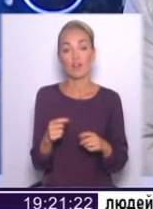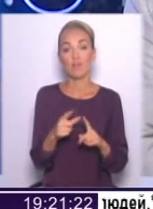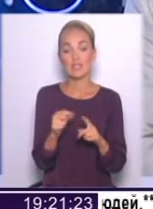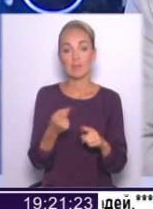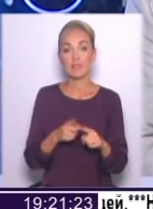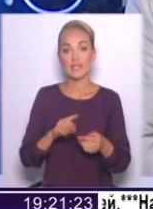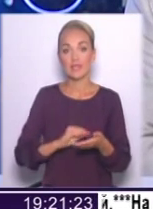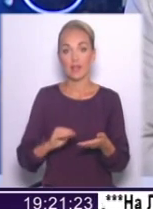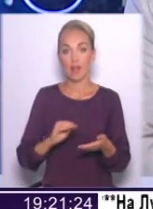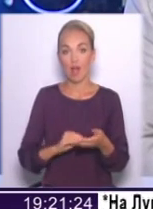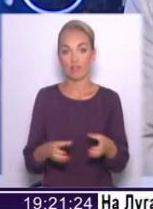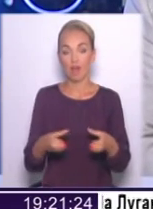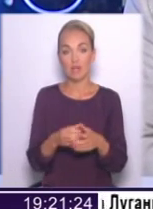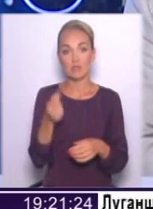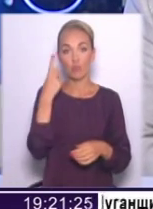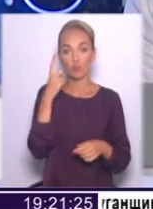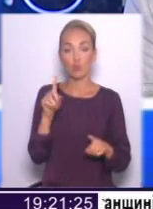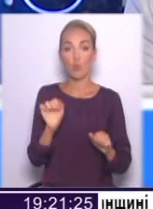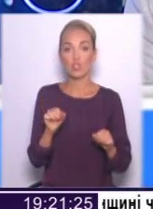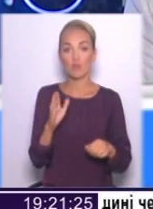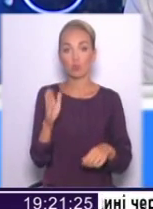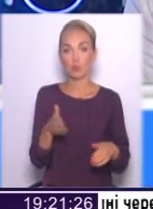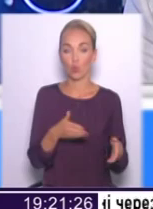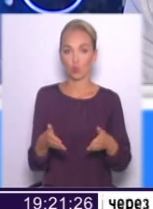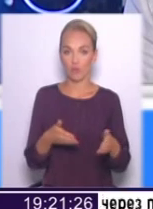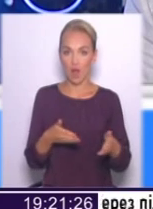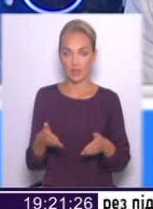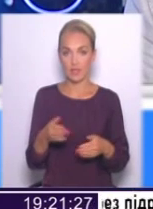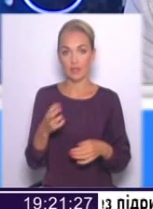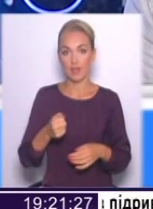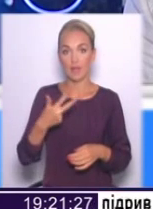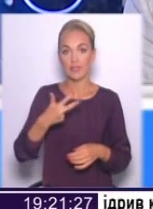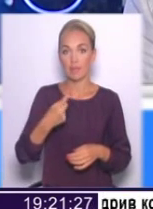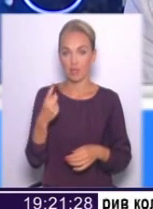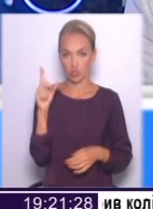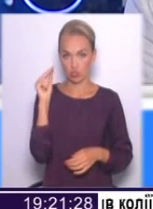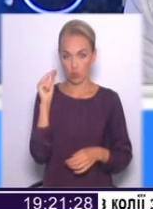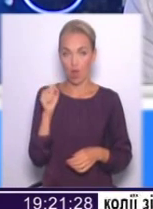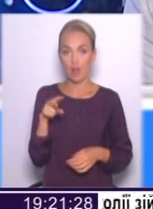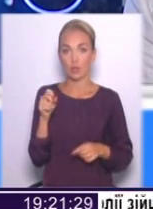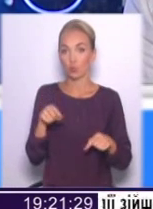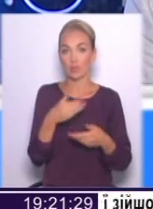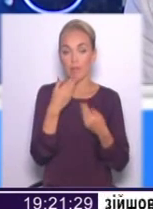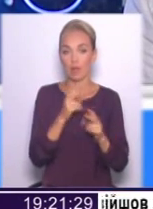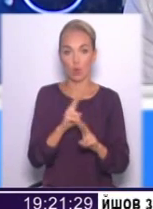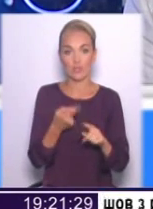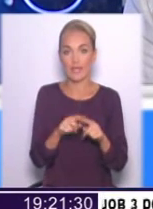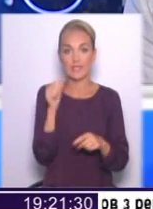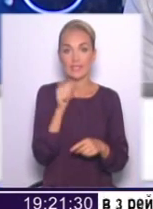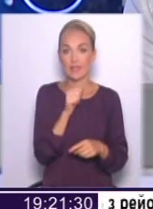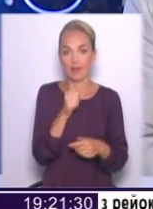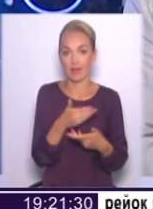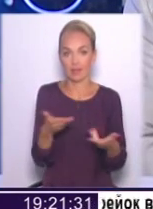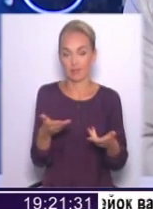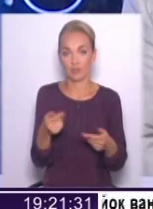секретарят фракції повідомив про те, що, можливо, буде готуватися на 31 число. Але тут немає ніякого. Це секрет Палішанеля.